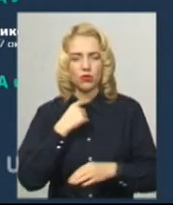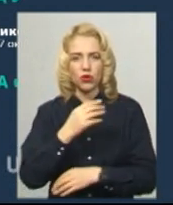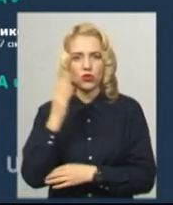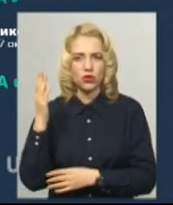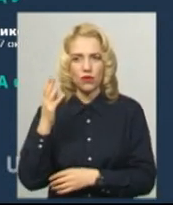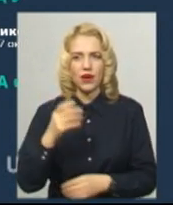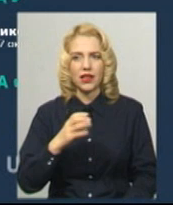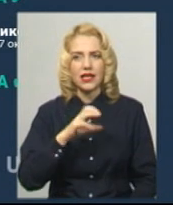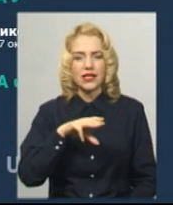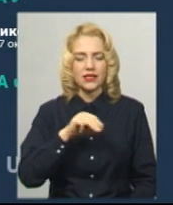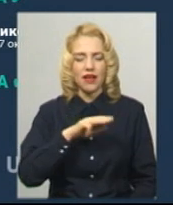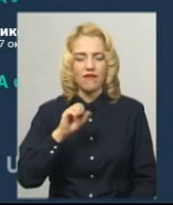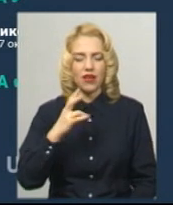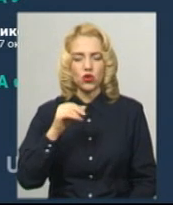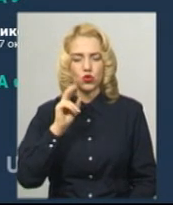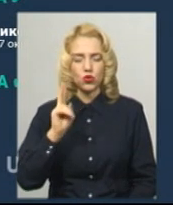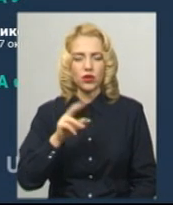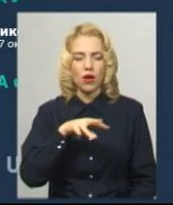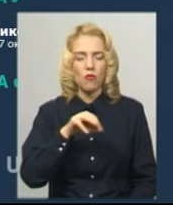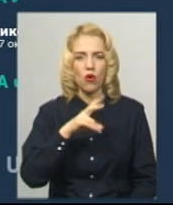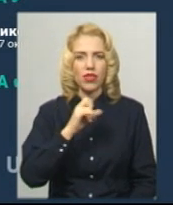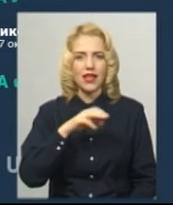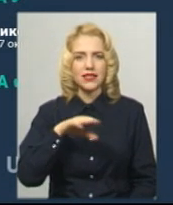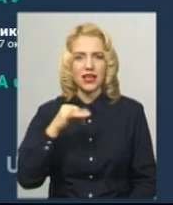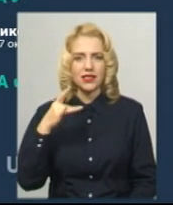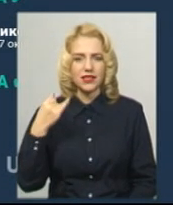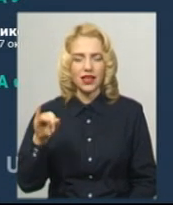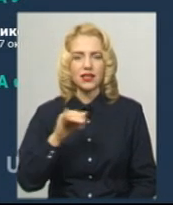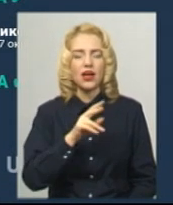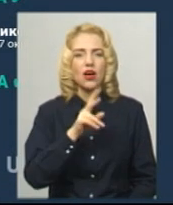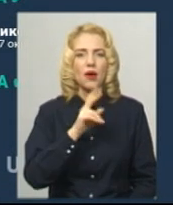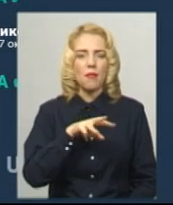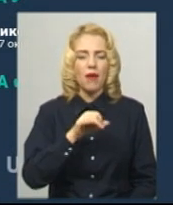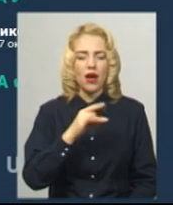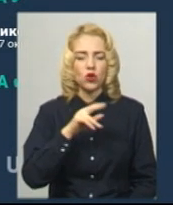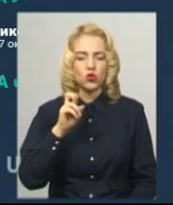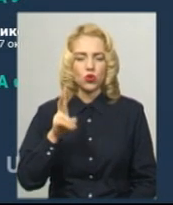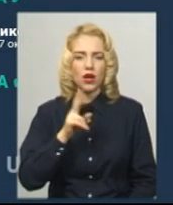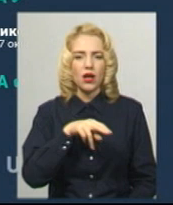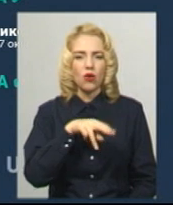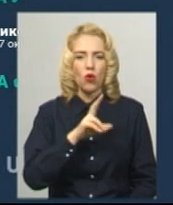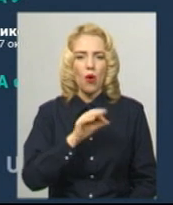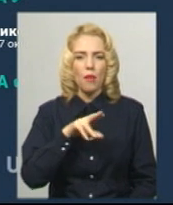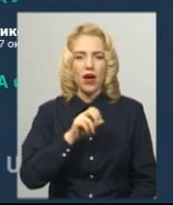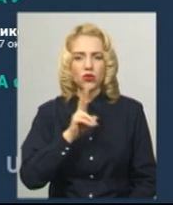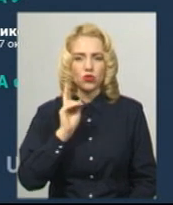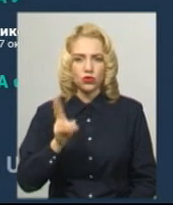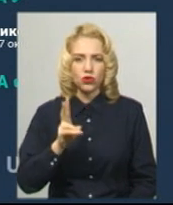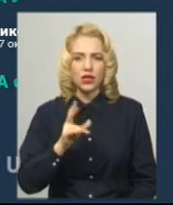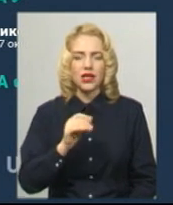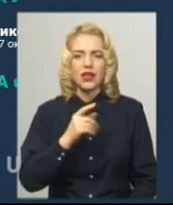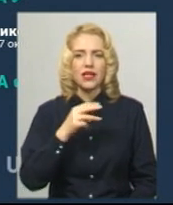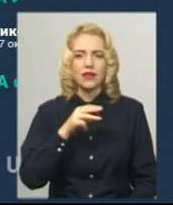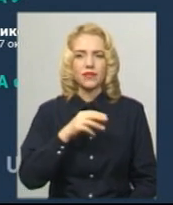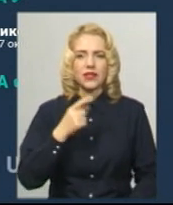Хмельниччини Микола Стефанчук, Денис Монастирський, Ігор Марчук та Олена Кофанчук, Юрій Заславський та Володимир Ватрас. Вони –